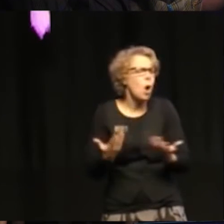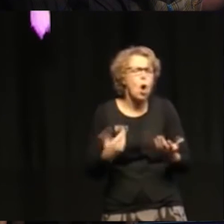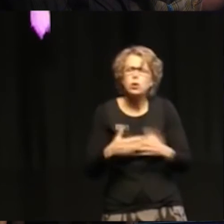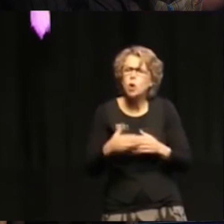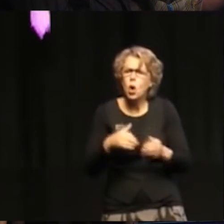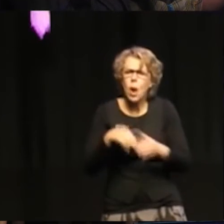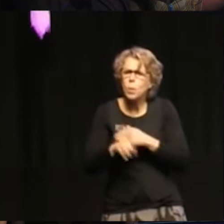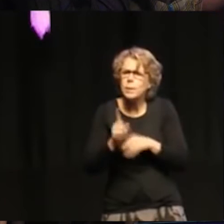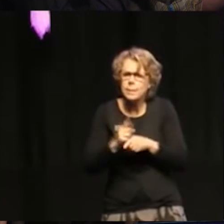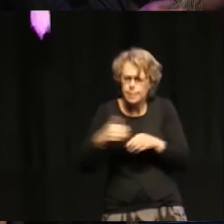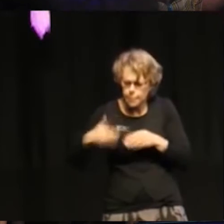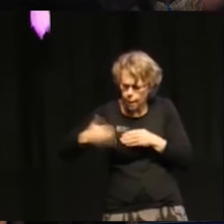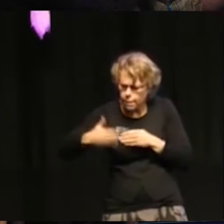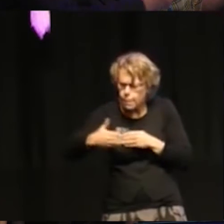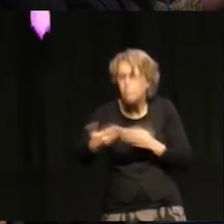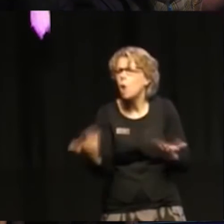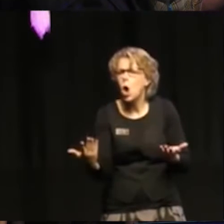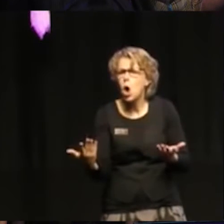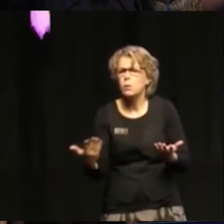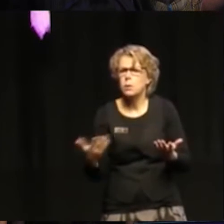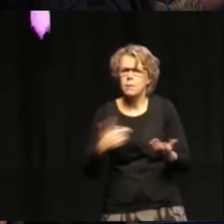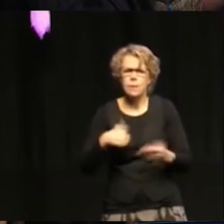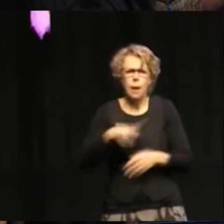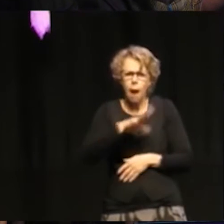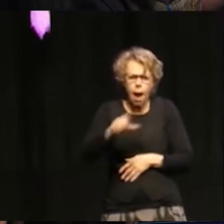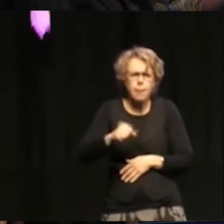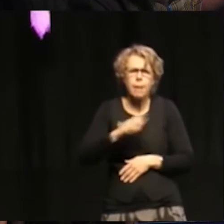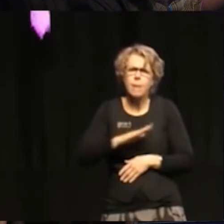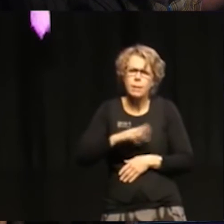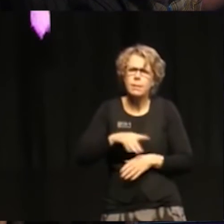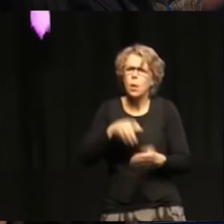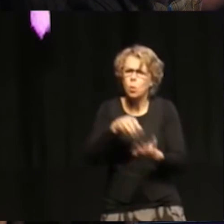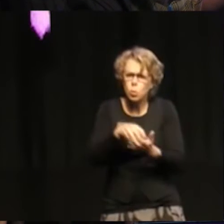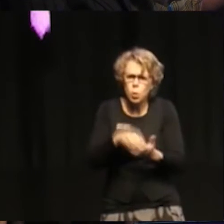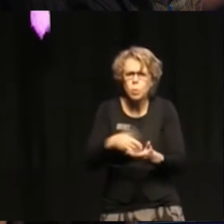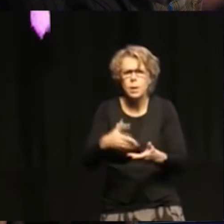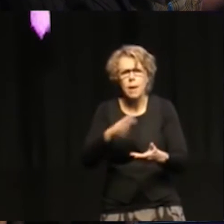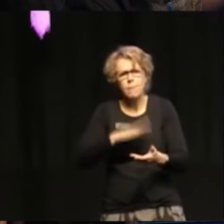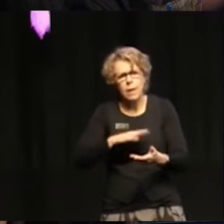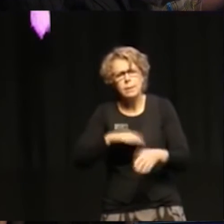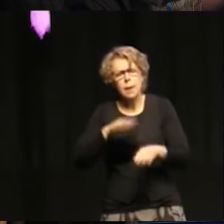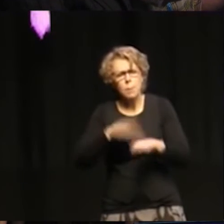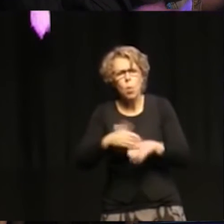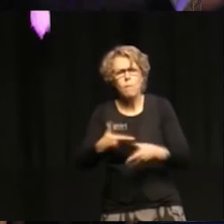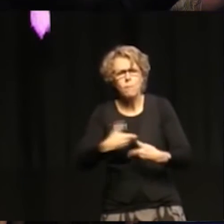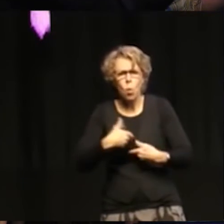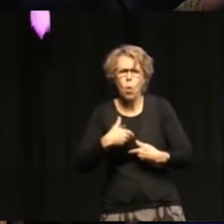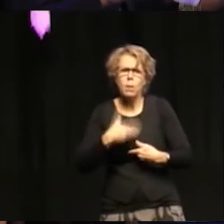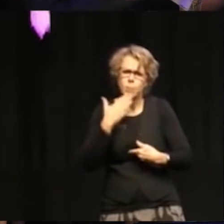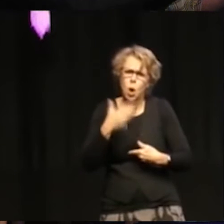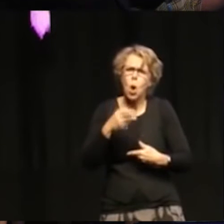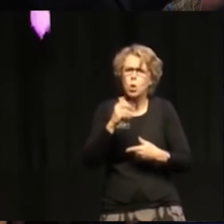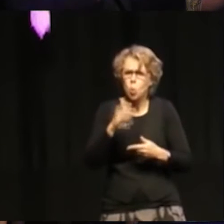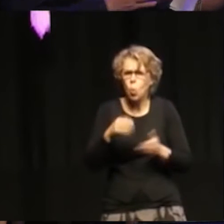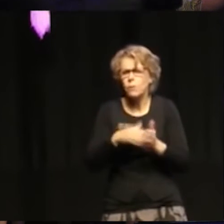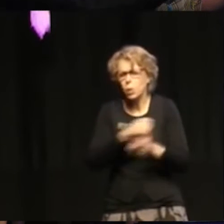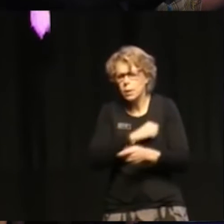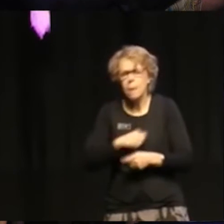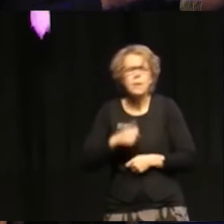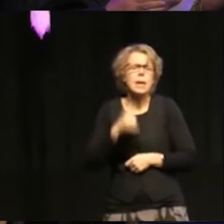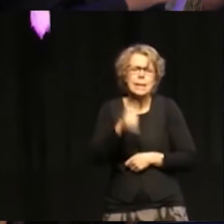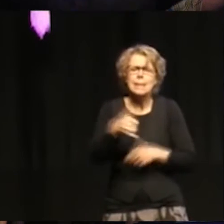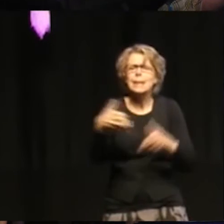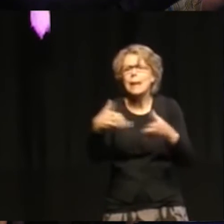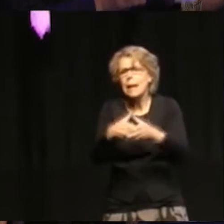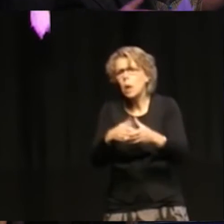vi alla väntar och kommunerna väntar på att få goda råd från regering och liknande. För i den här delegationsprocessen